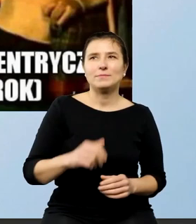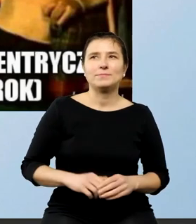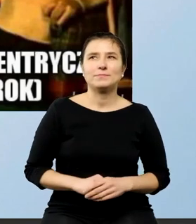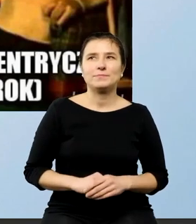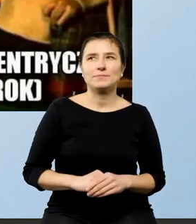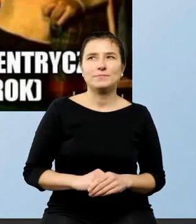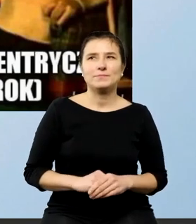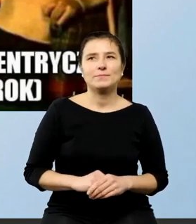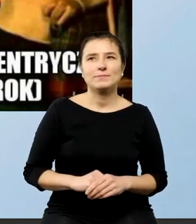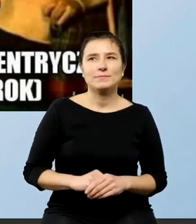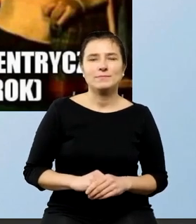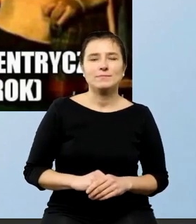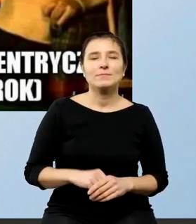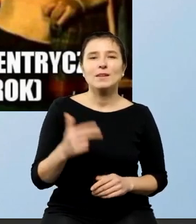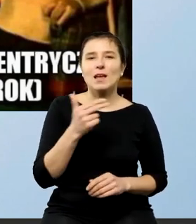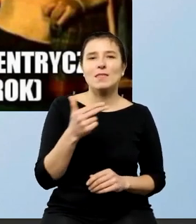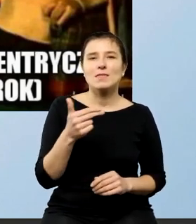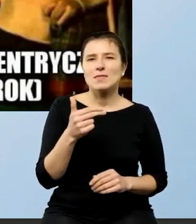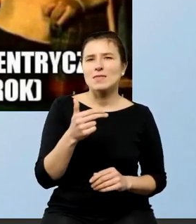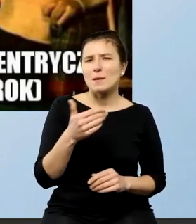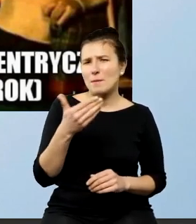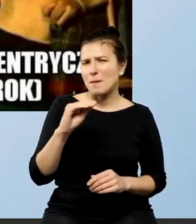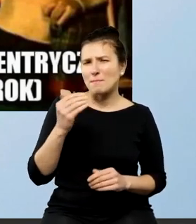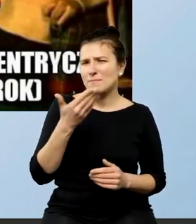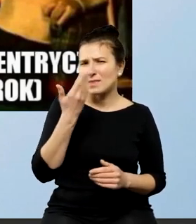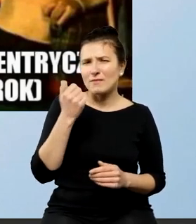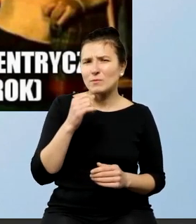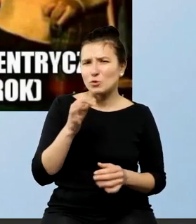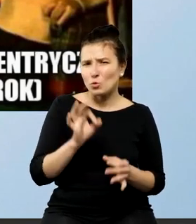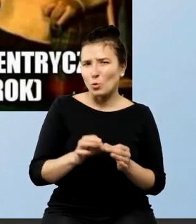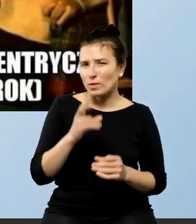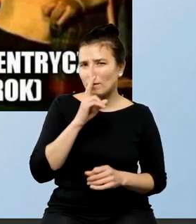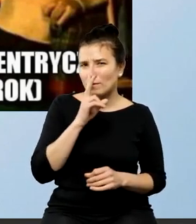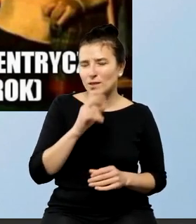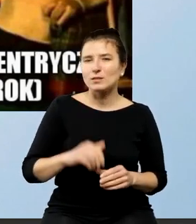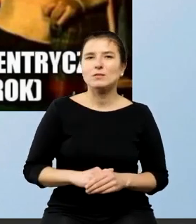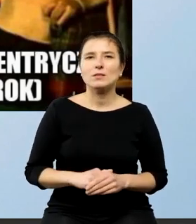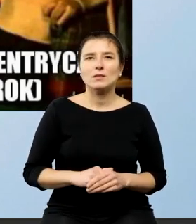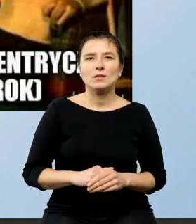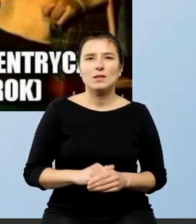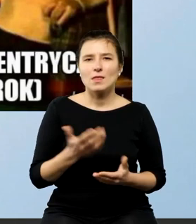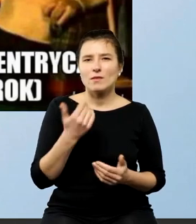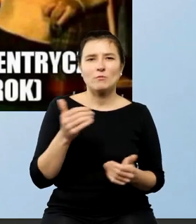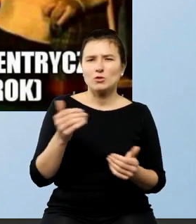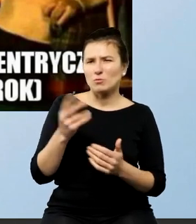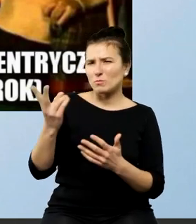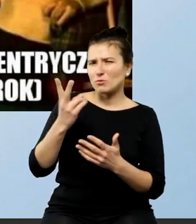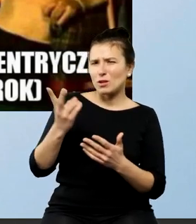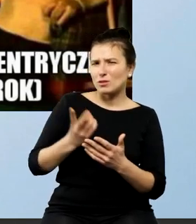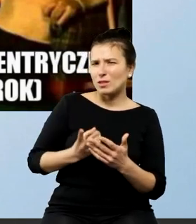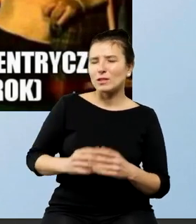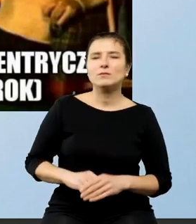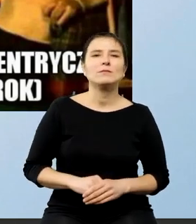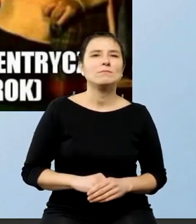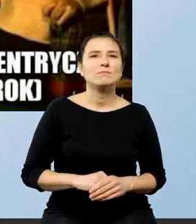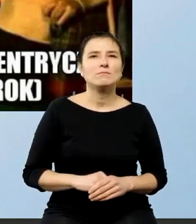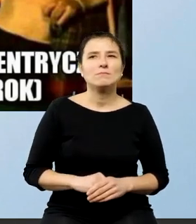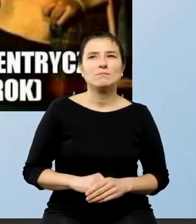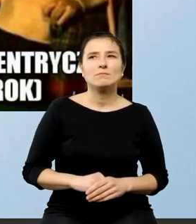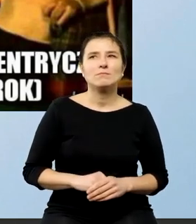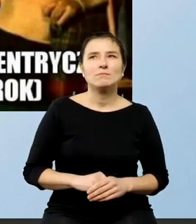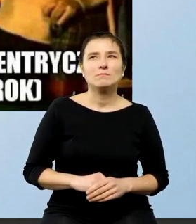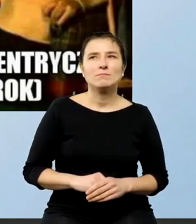tematyka memów nie wiem czy to wszystko widać tam nie wiem też czy można to przeczytać nie wiesz we wszystko co przeczytasz w